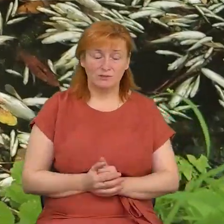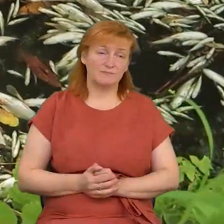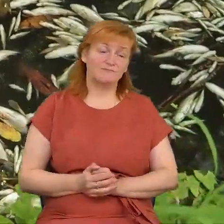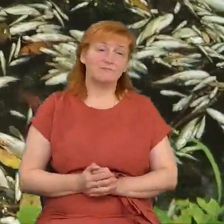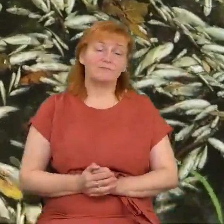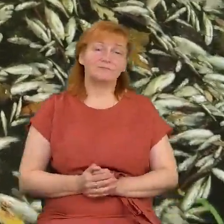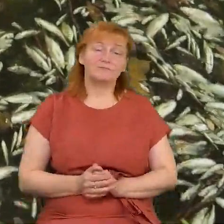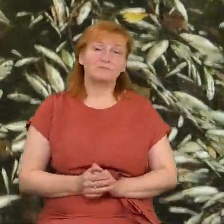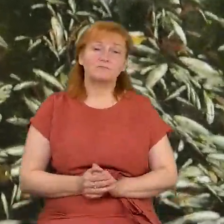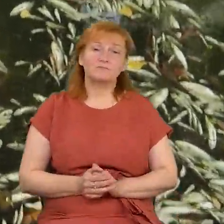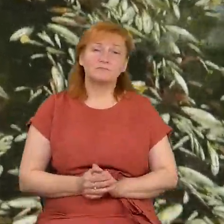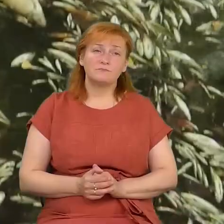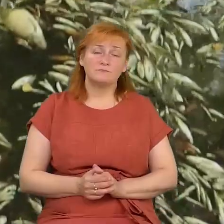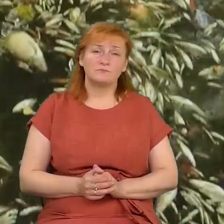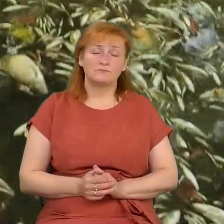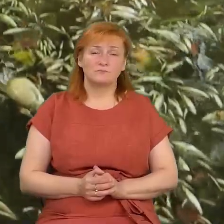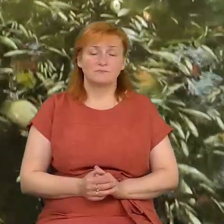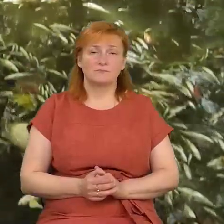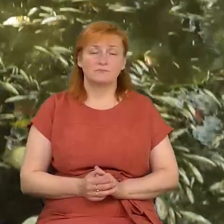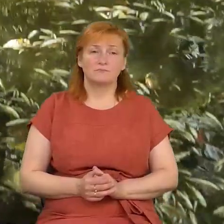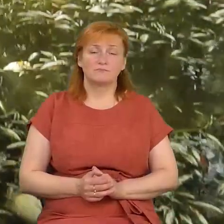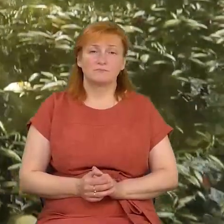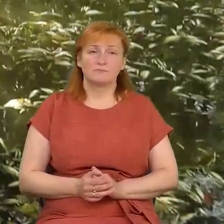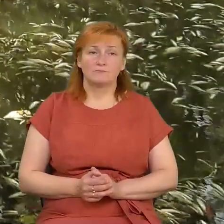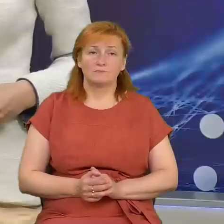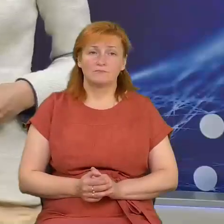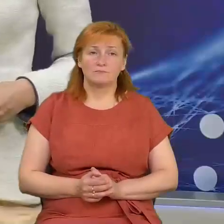Янушкевич, Микола Іванчик, новини на Суспільному.